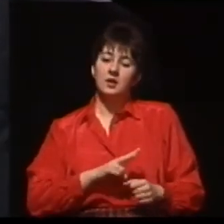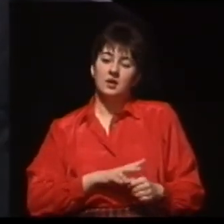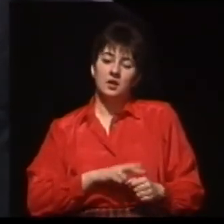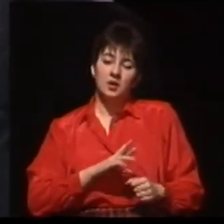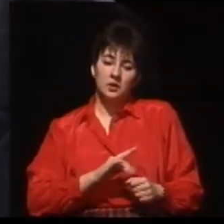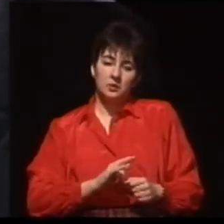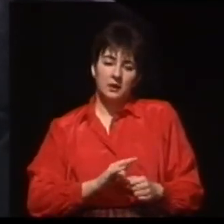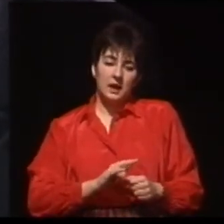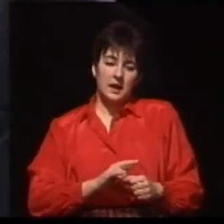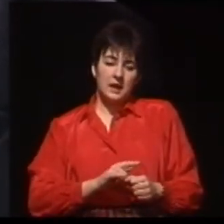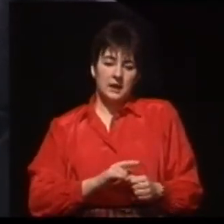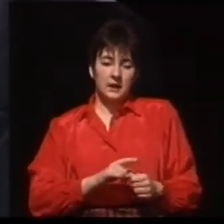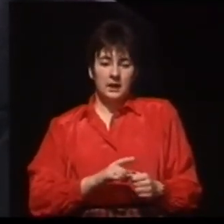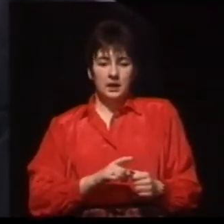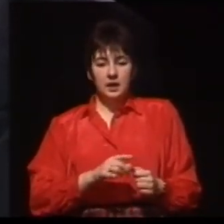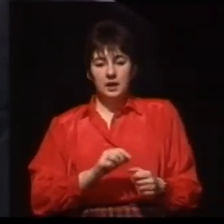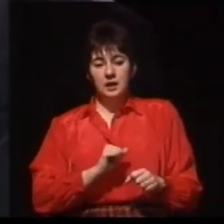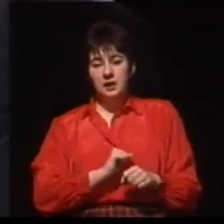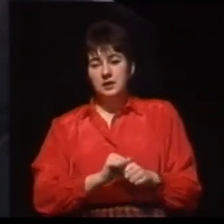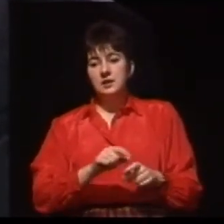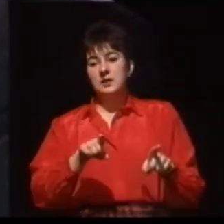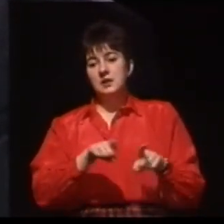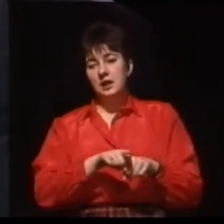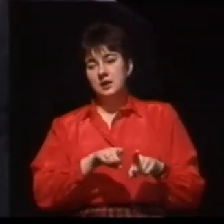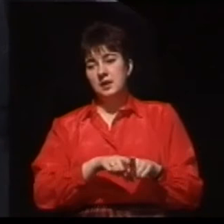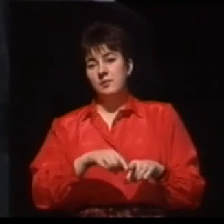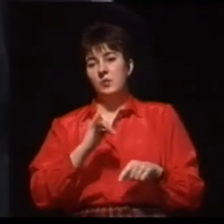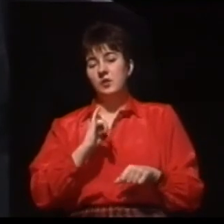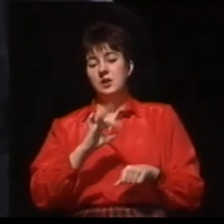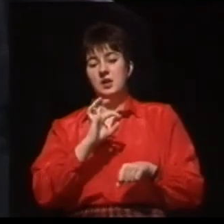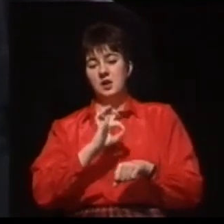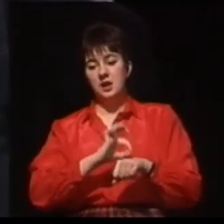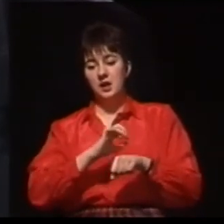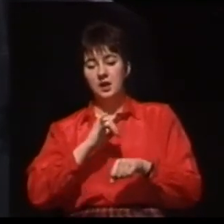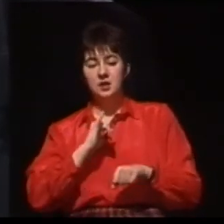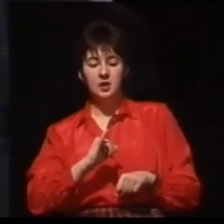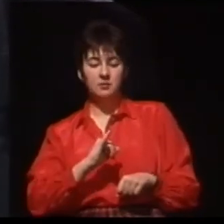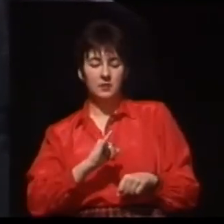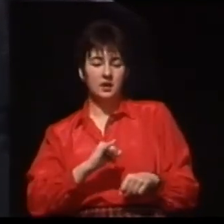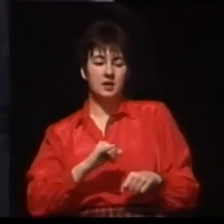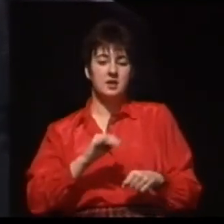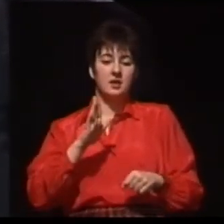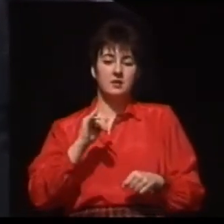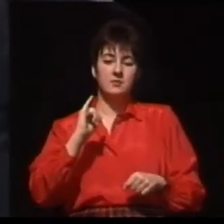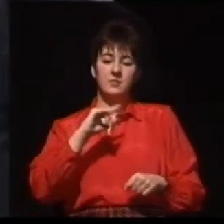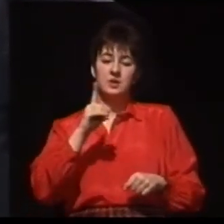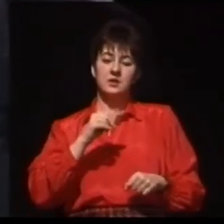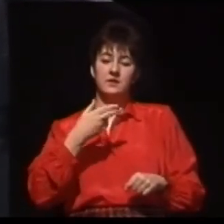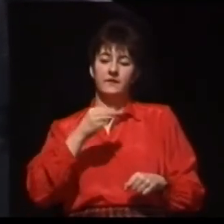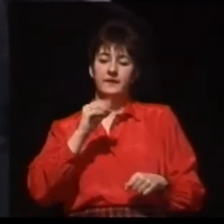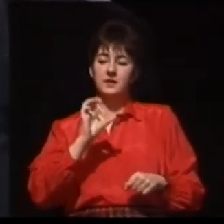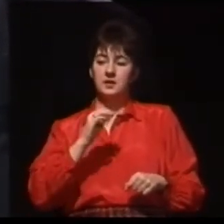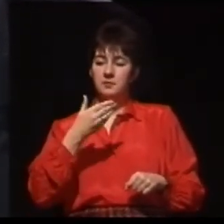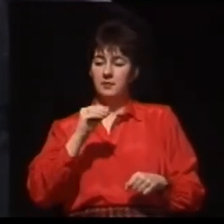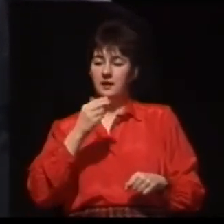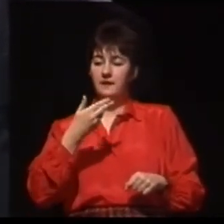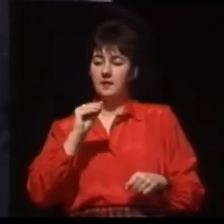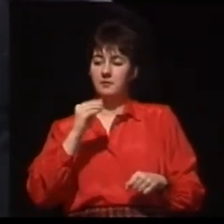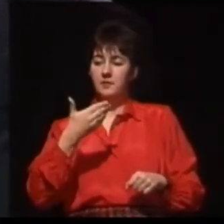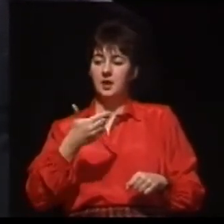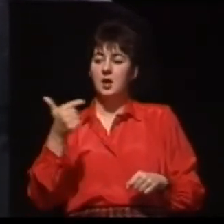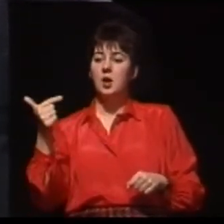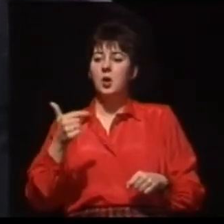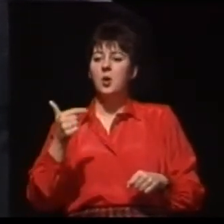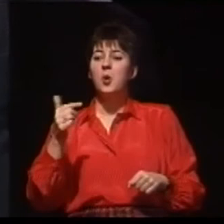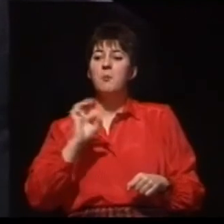nas do takiej sytuacji. Osobiście wychodziłem i wychodzę z założenia, że moim obowiązkiem jako lekarza jest poznać to, co w świecie robi